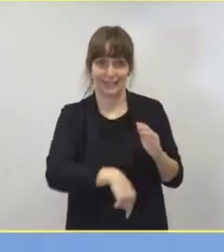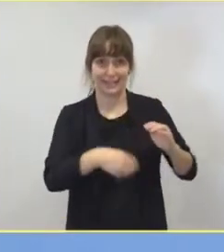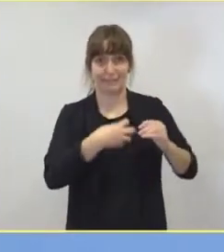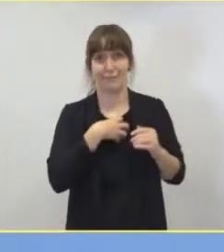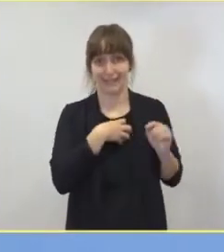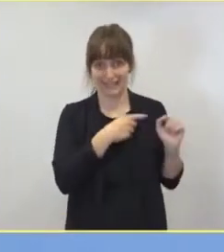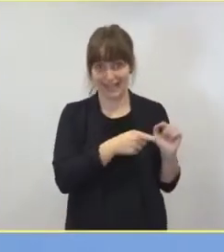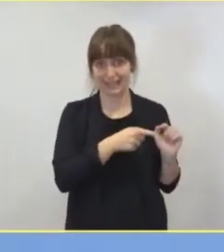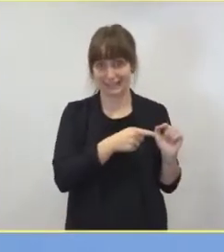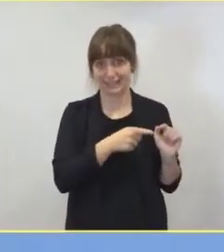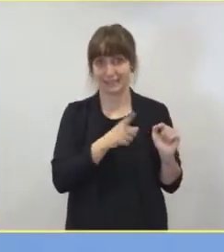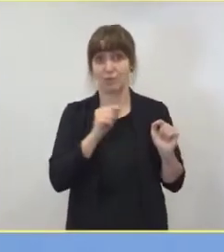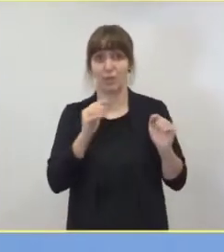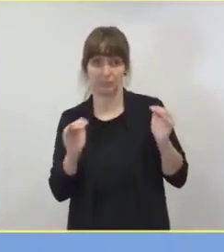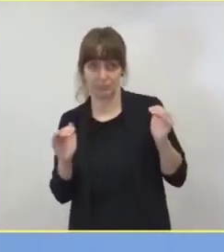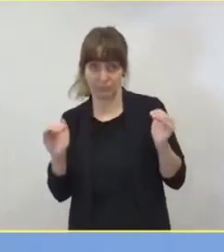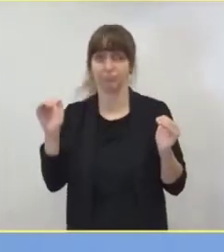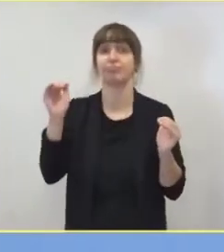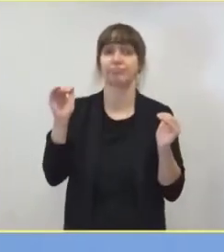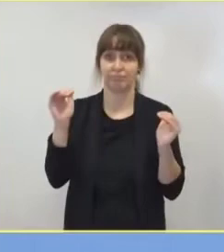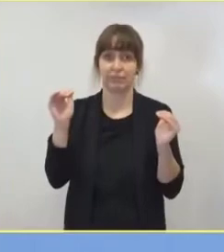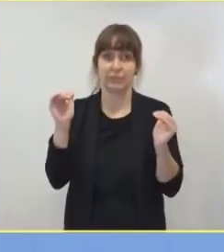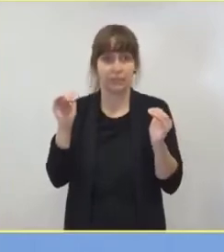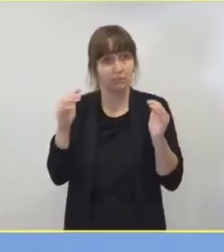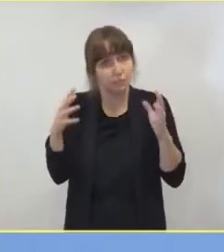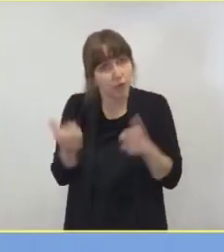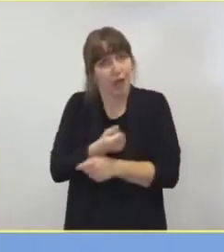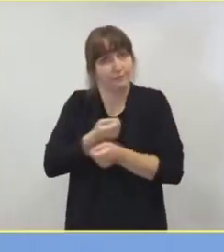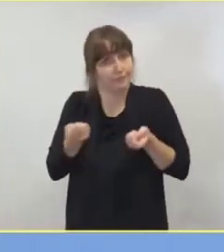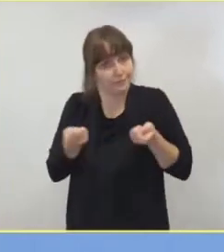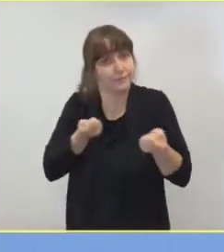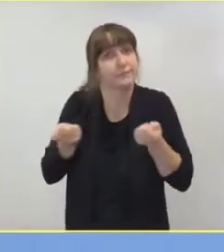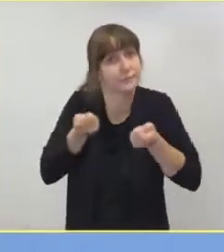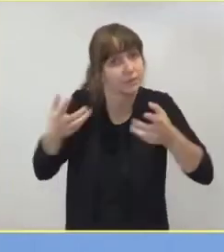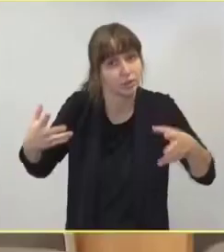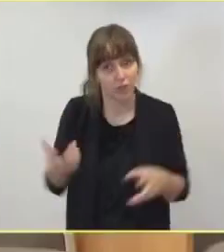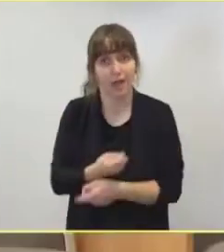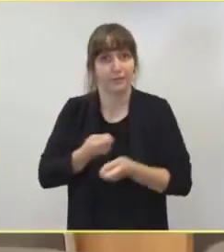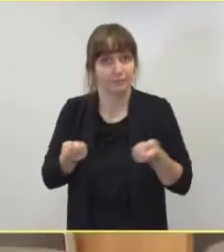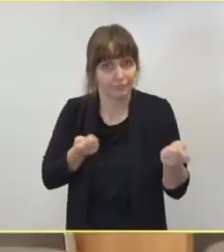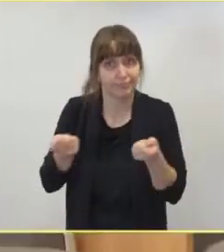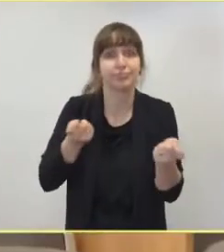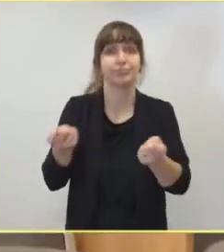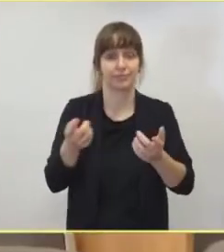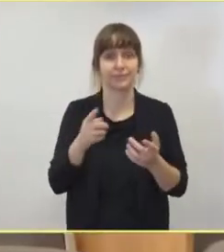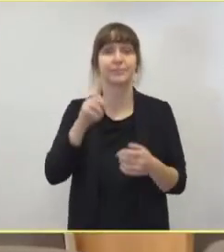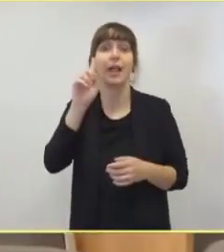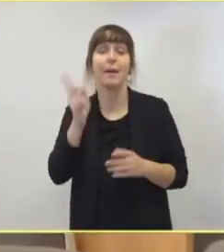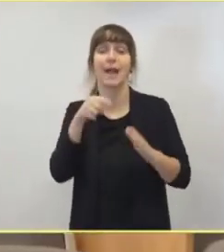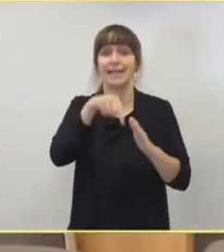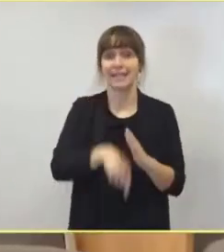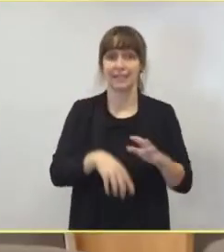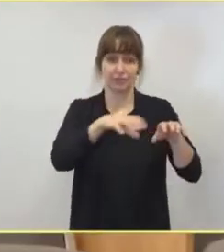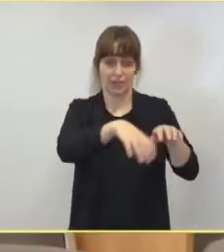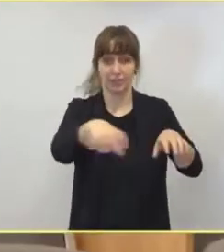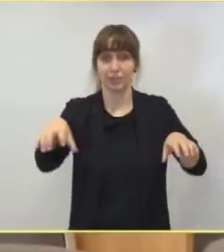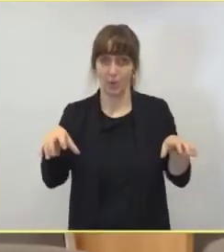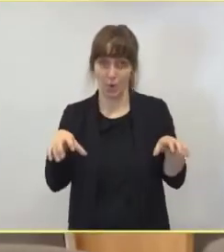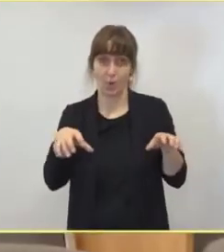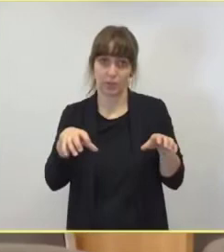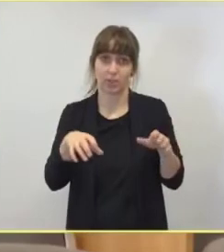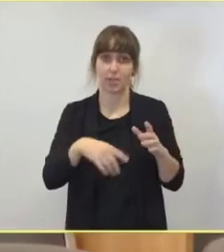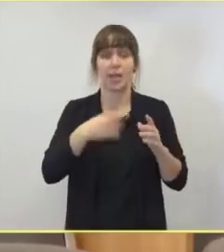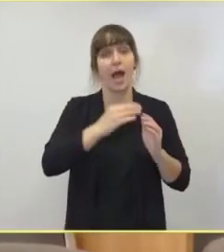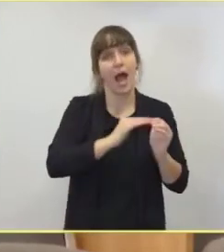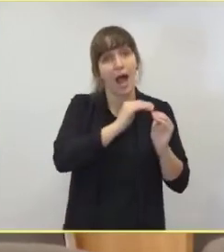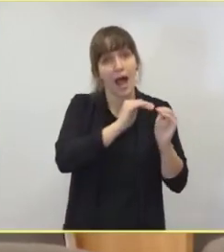Das wäre ohne weiteres zunächst zu beherrschen. Vorausgesetzt, der Anstieg auf den Intensivstationen bleibt linear und alle infizierten